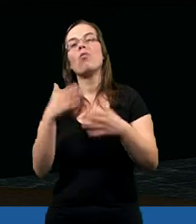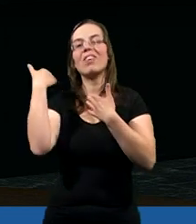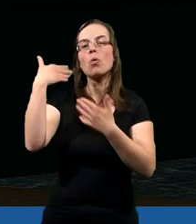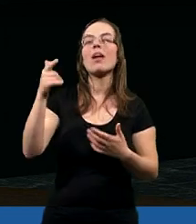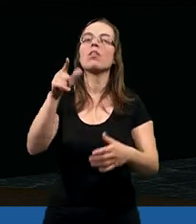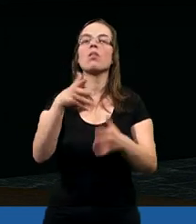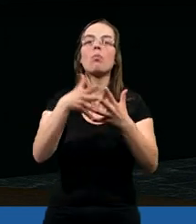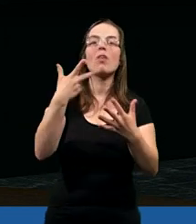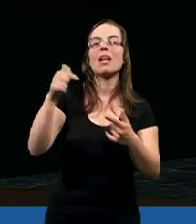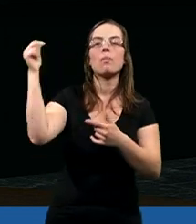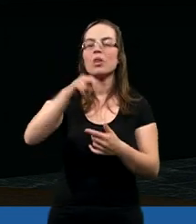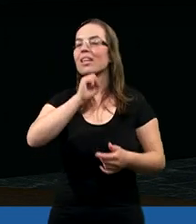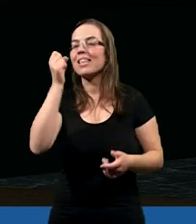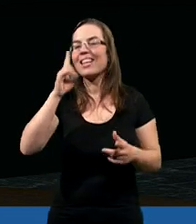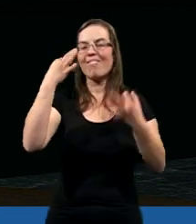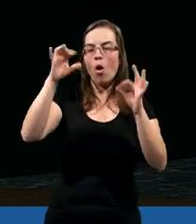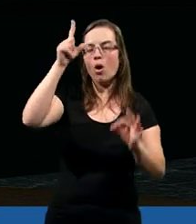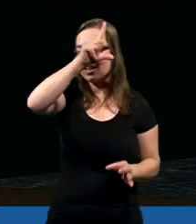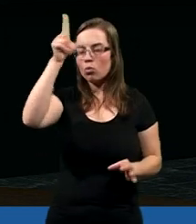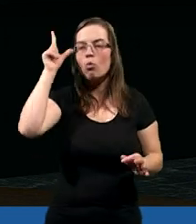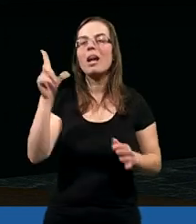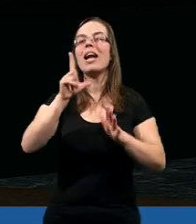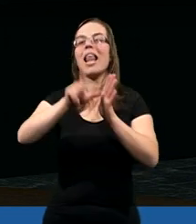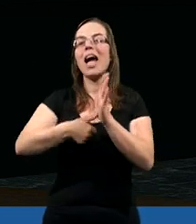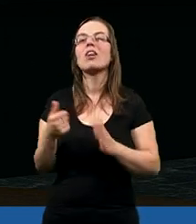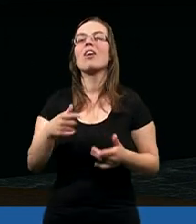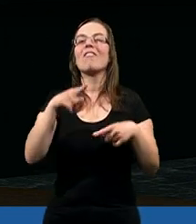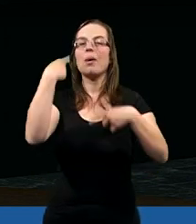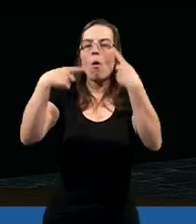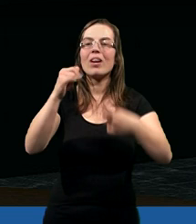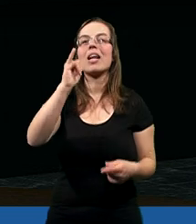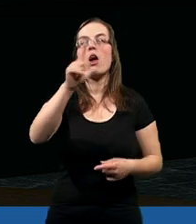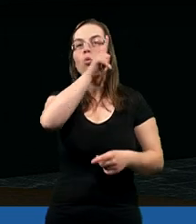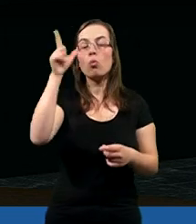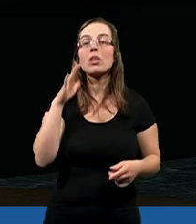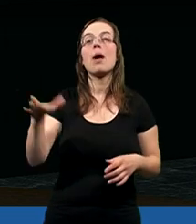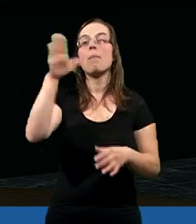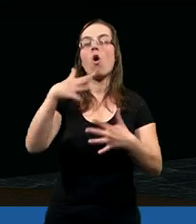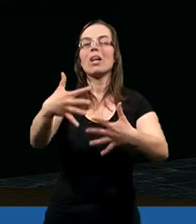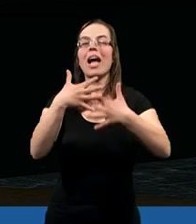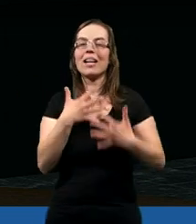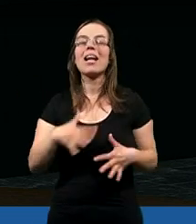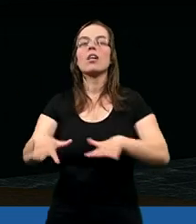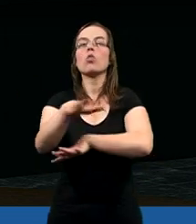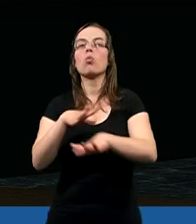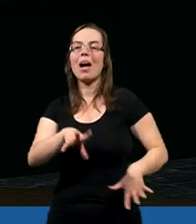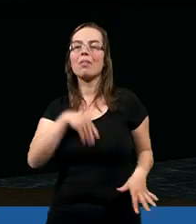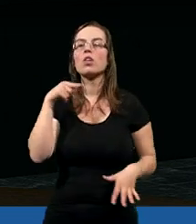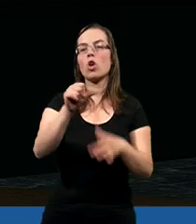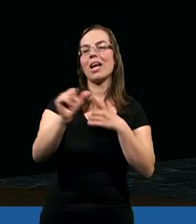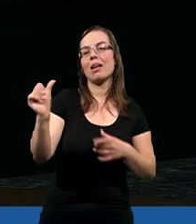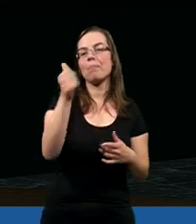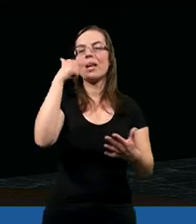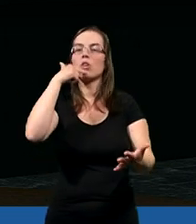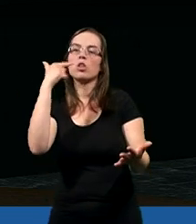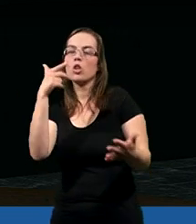albowiem prorostwo nie przychodziło nigdy z woli ludzkiej, lecz wypowiadali je ludzie Boży natchnieni Duchem Świętym.